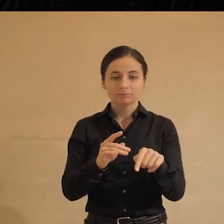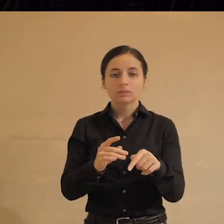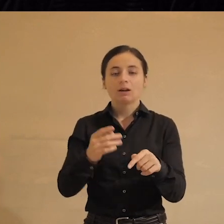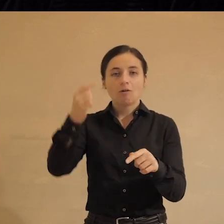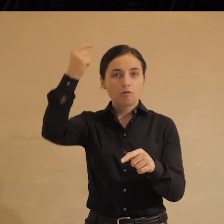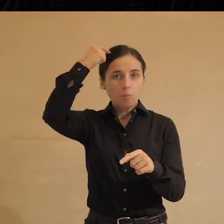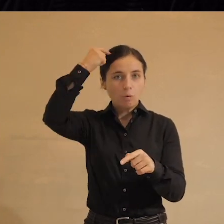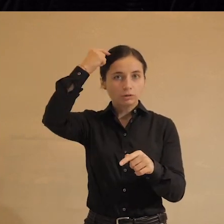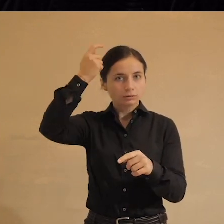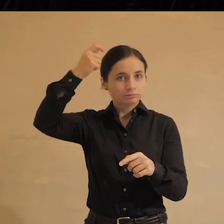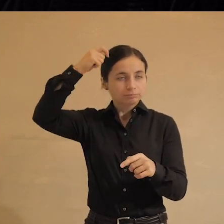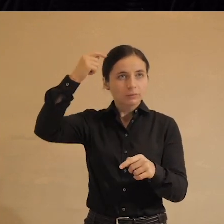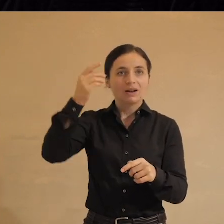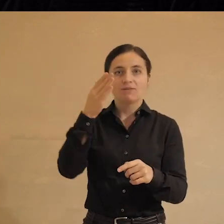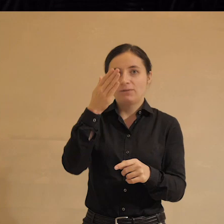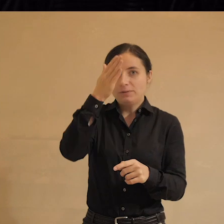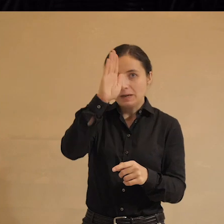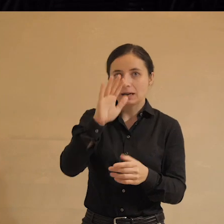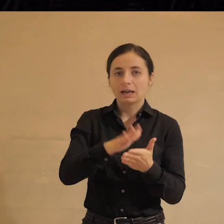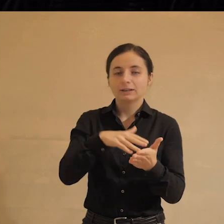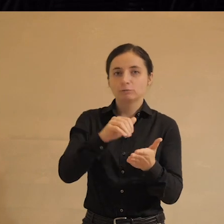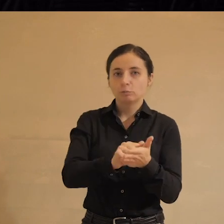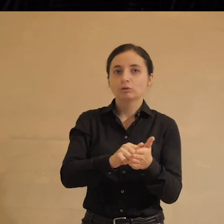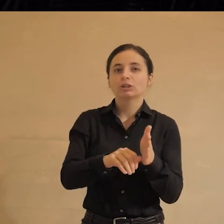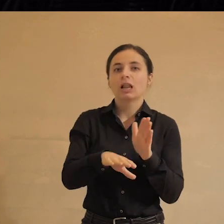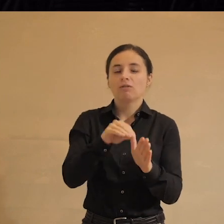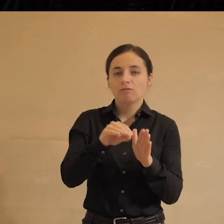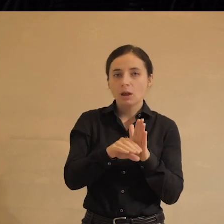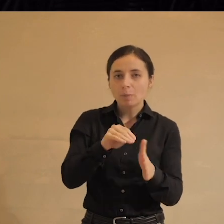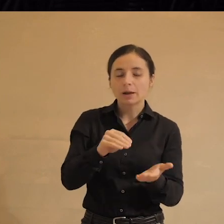в мозг залез какой-то враг, испортил им выборы,